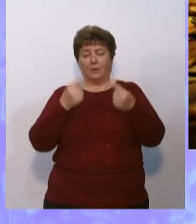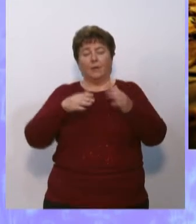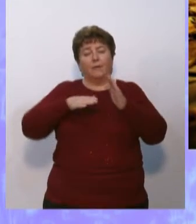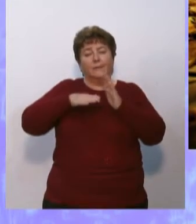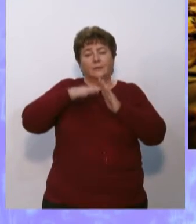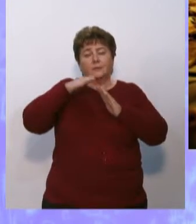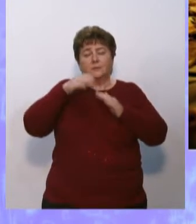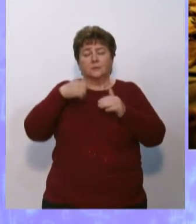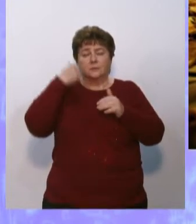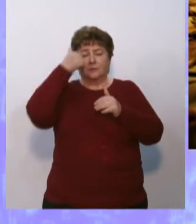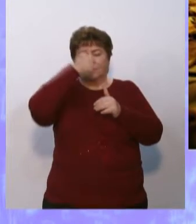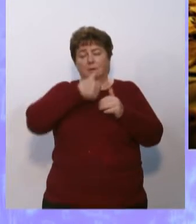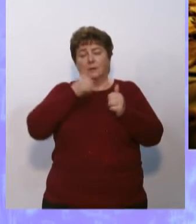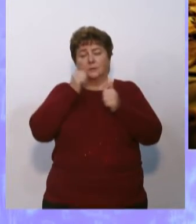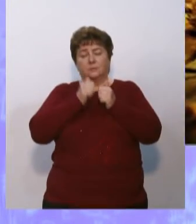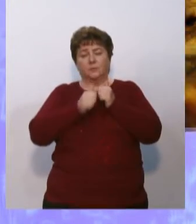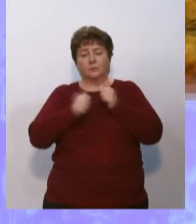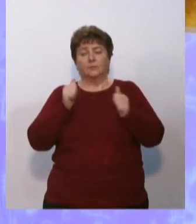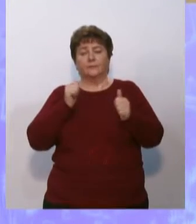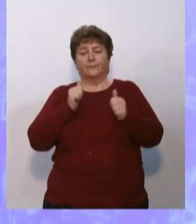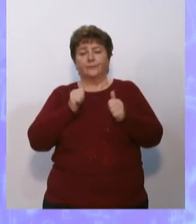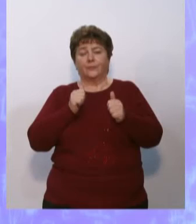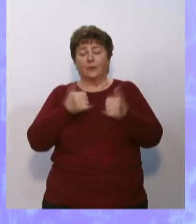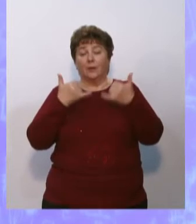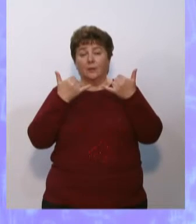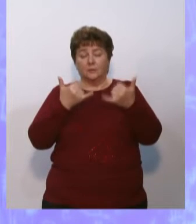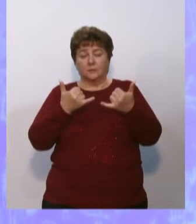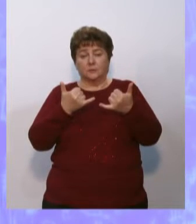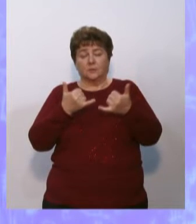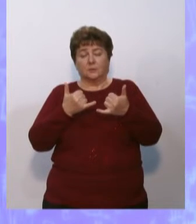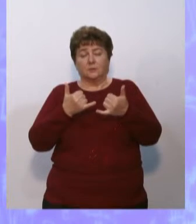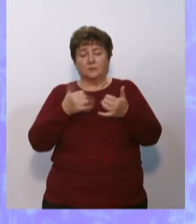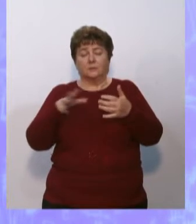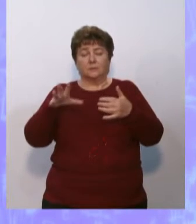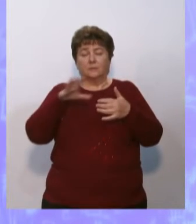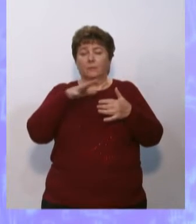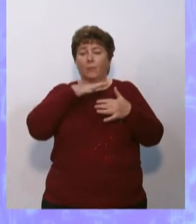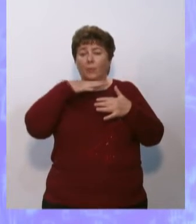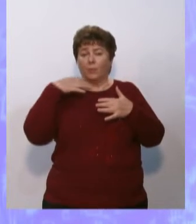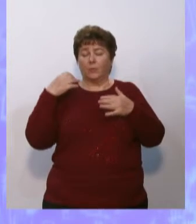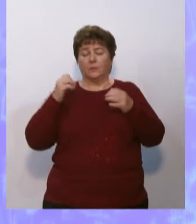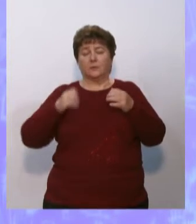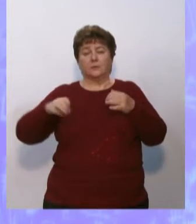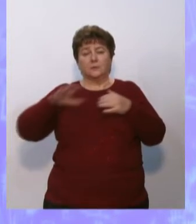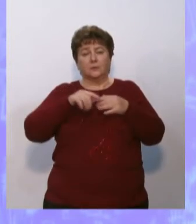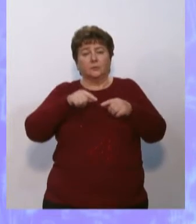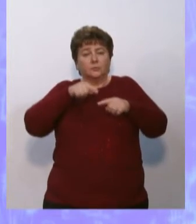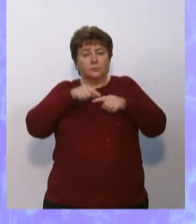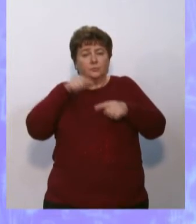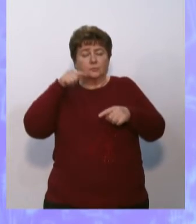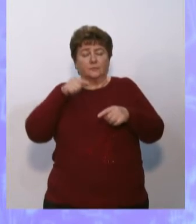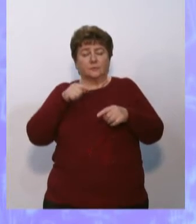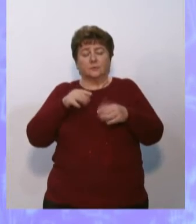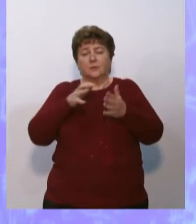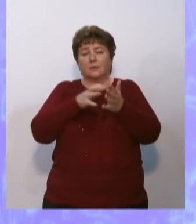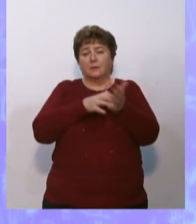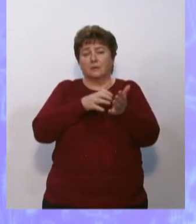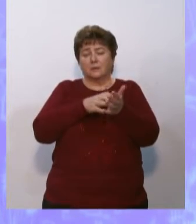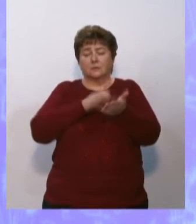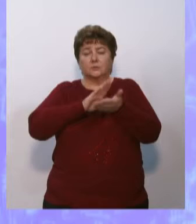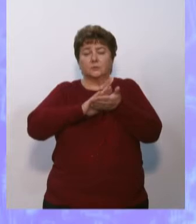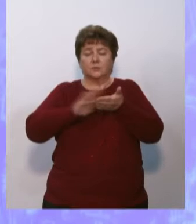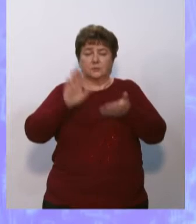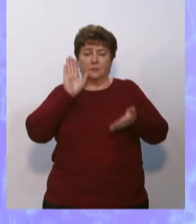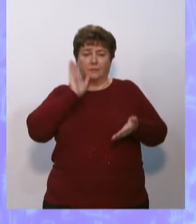возрастает с каждым годом. Сейчас уже во многих странах остро ощущается недостаток